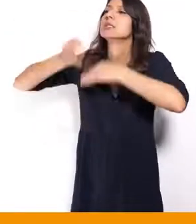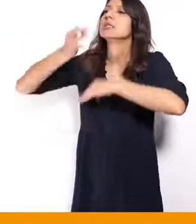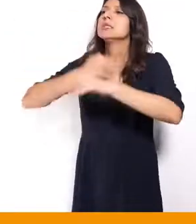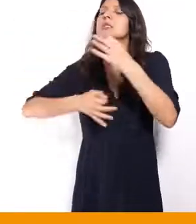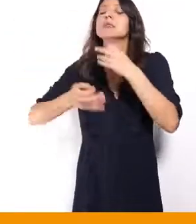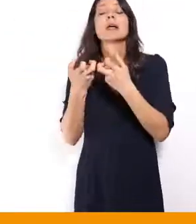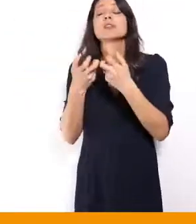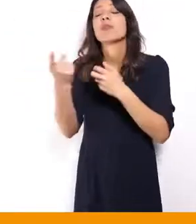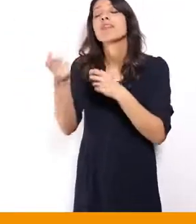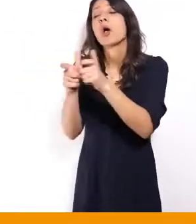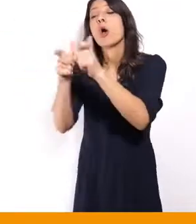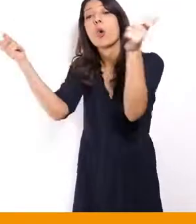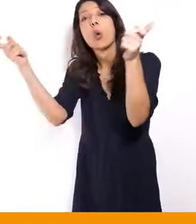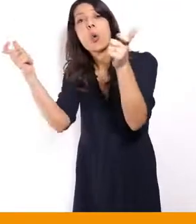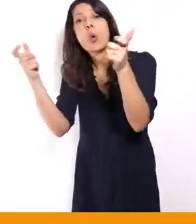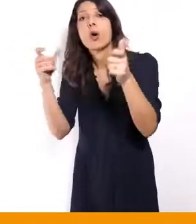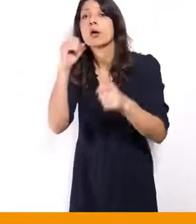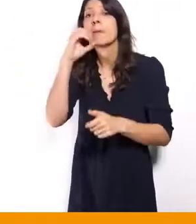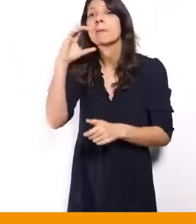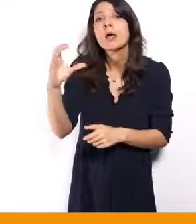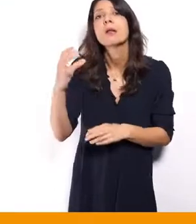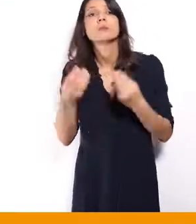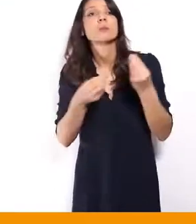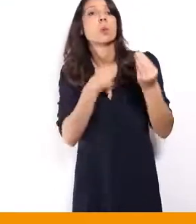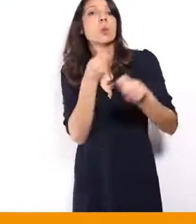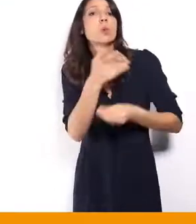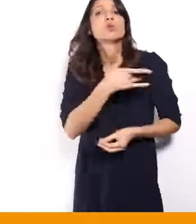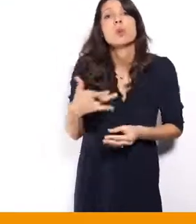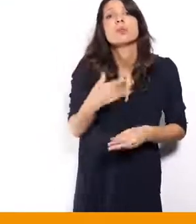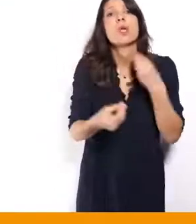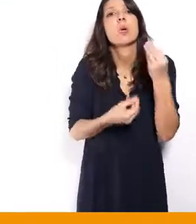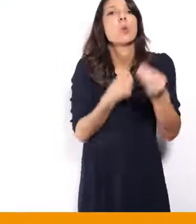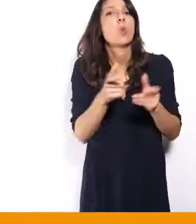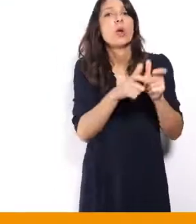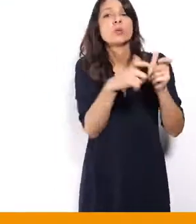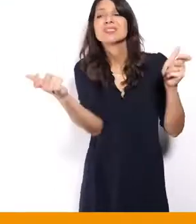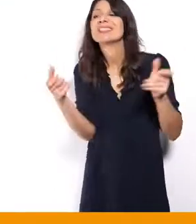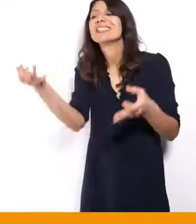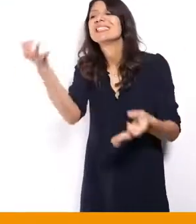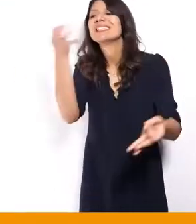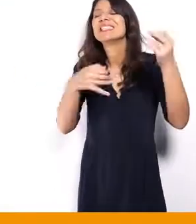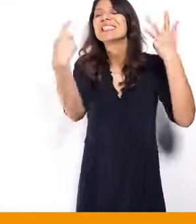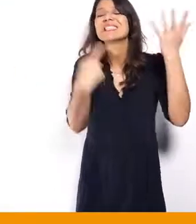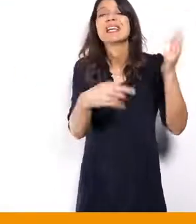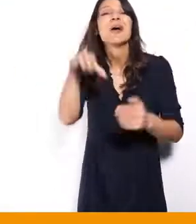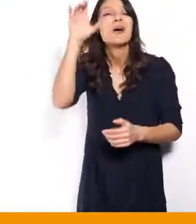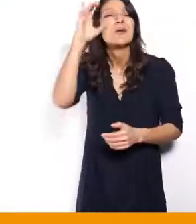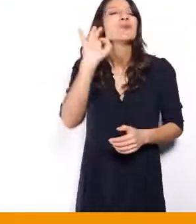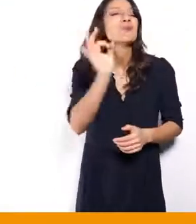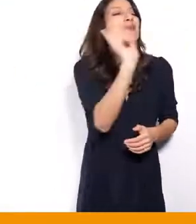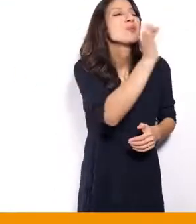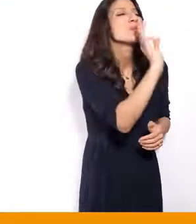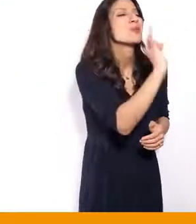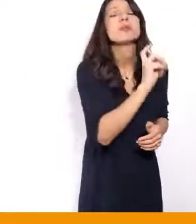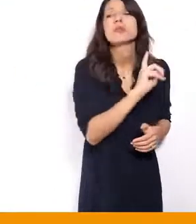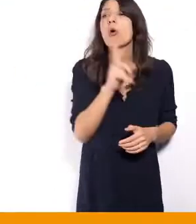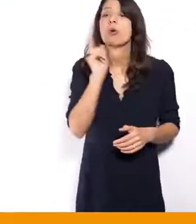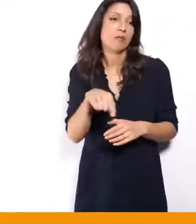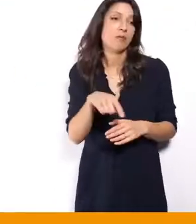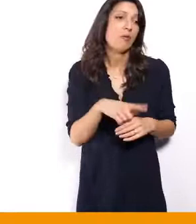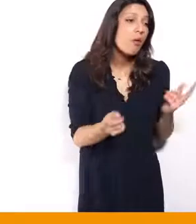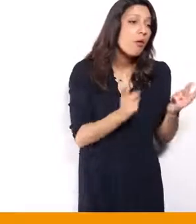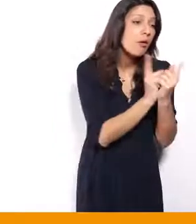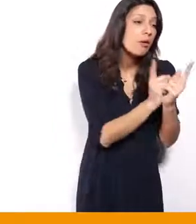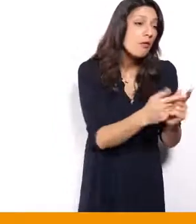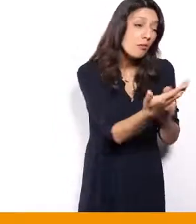les grands groupes capitalistes de la santé, de l'industrie, etc. On ne doit pas les croire sur parole, il faut aller voir. Il faut aller voir leurs marges,